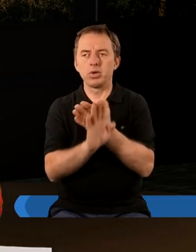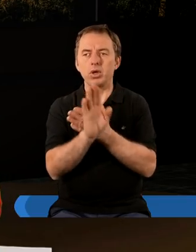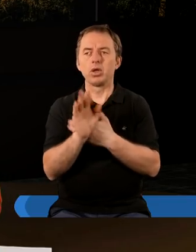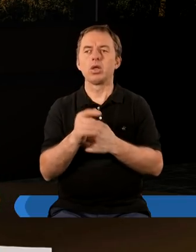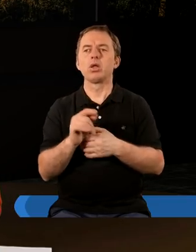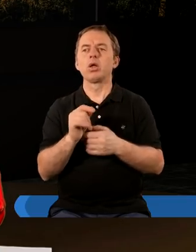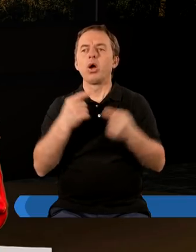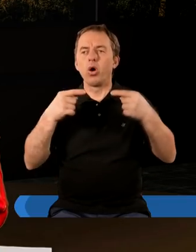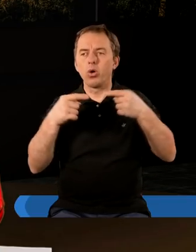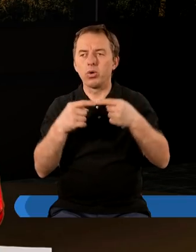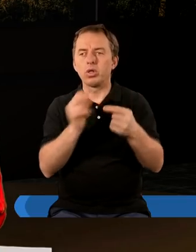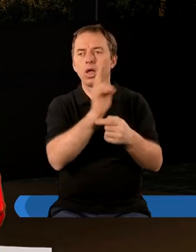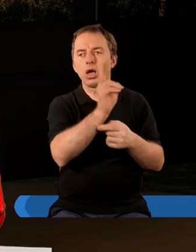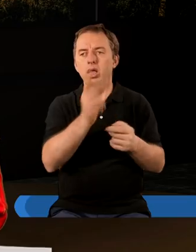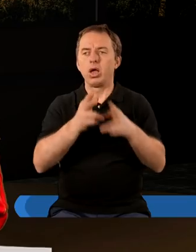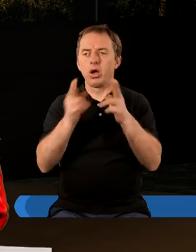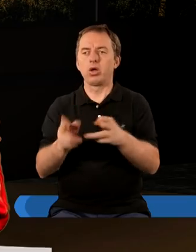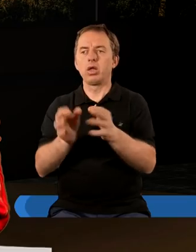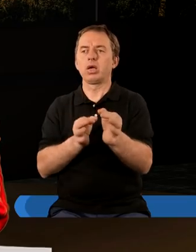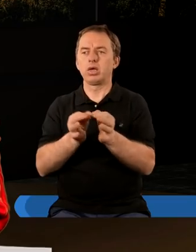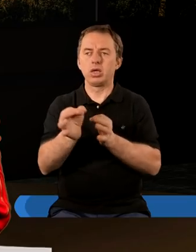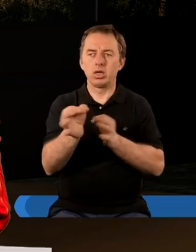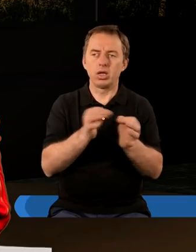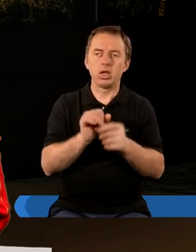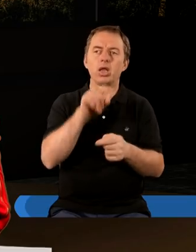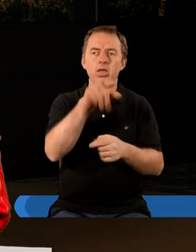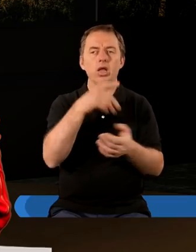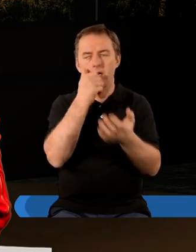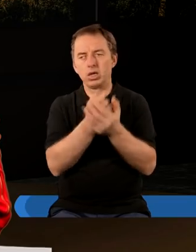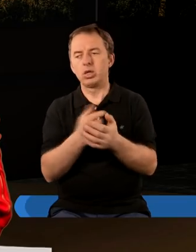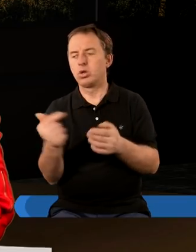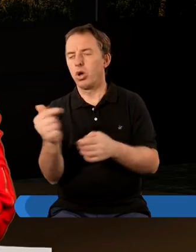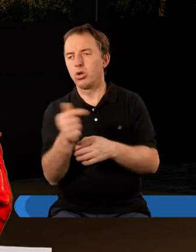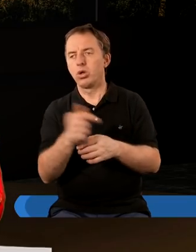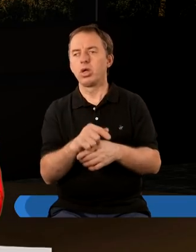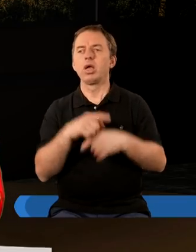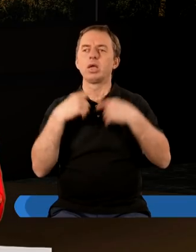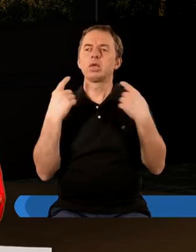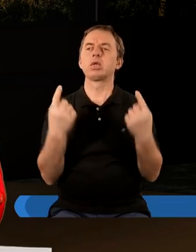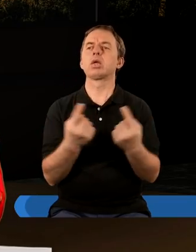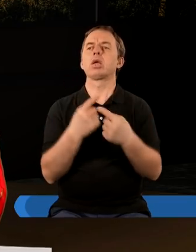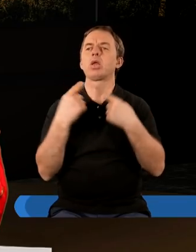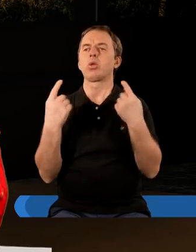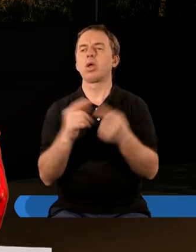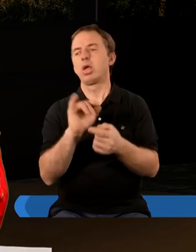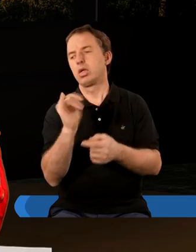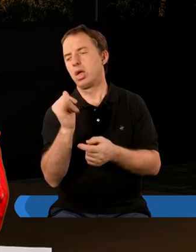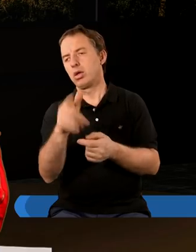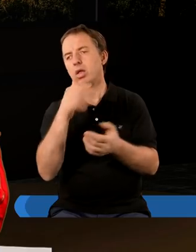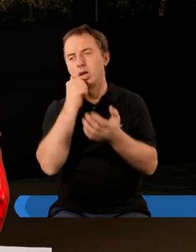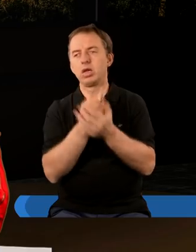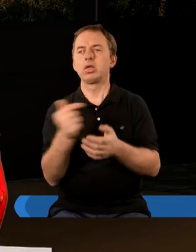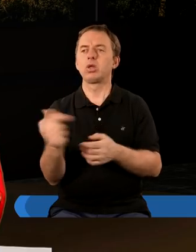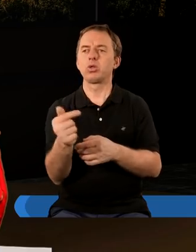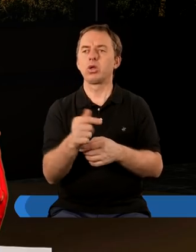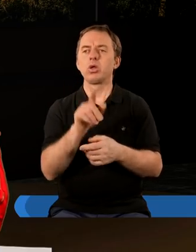się tak jakby odpowiednio do każdego okresu w historii, jakiego ten list dotyczy, czy sytuacji, jakiej ten